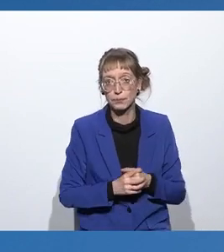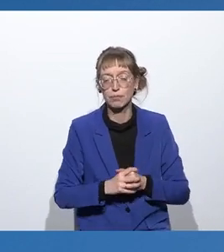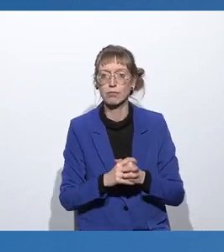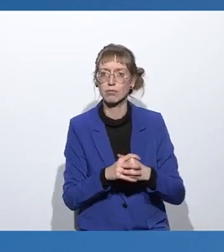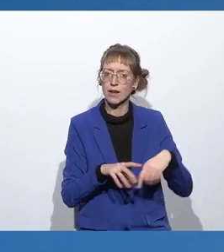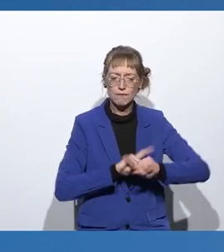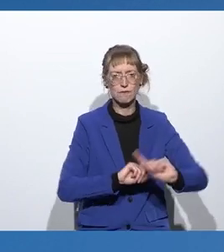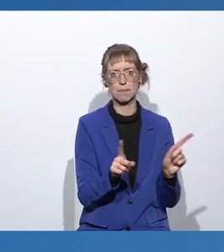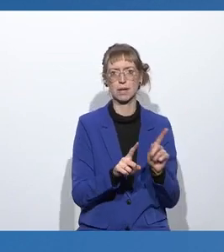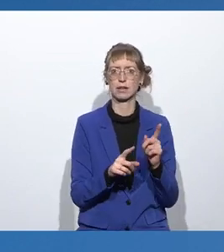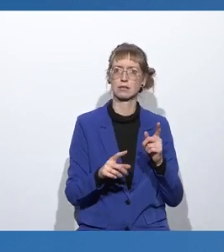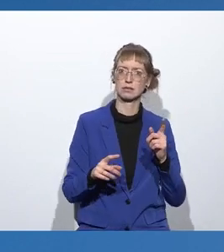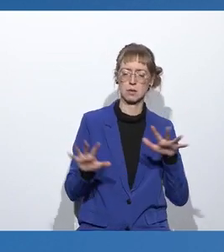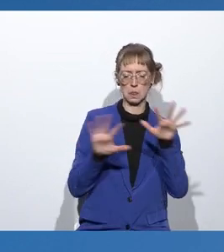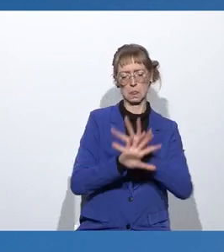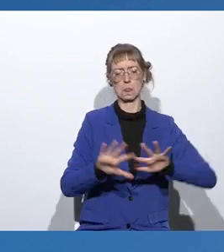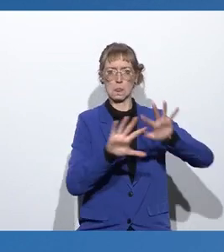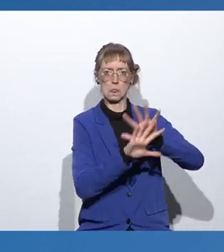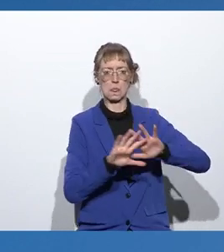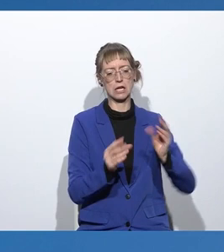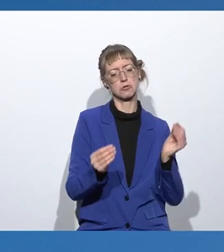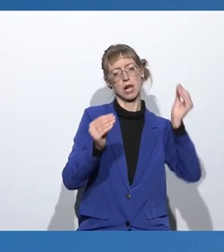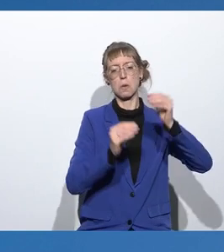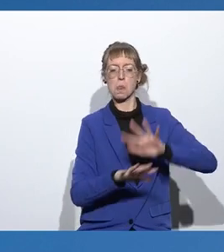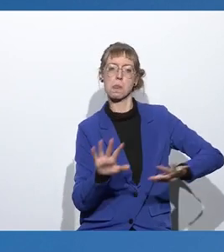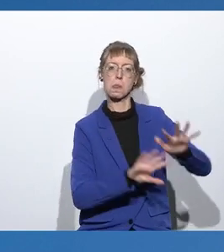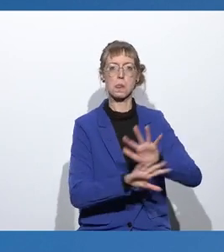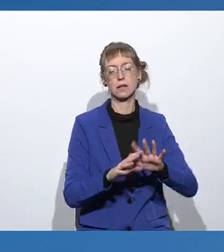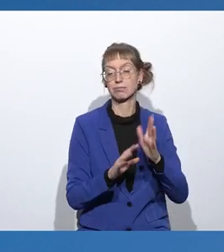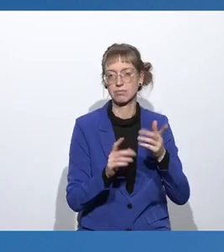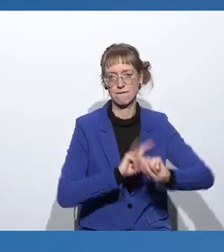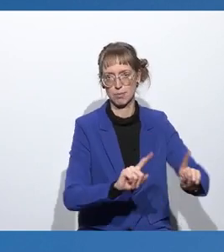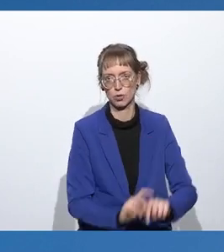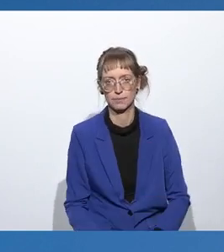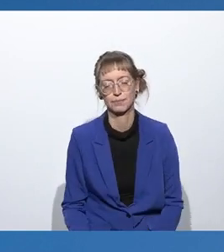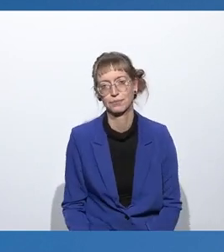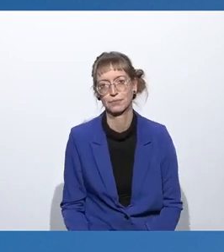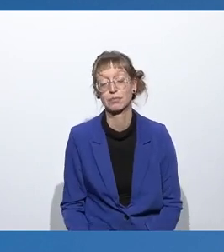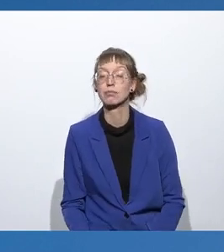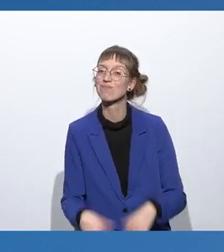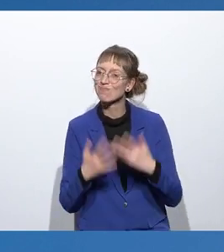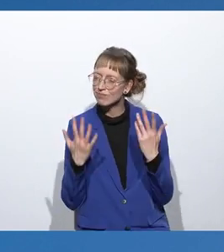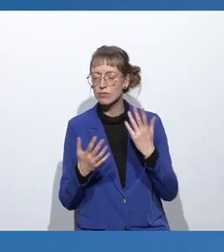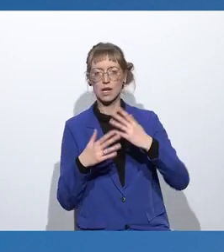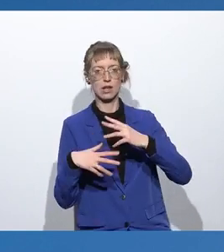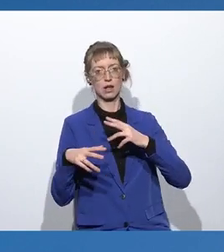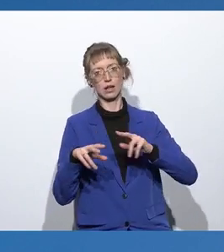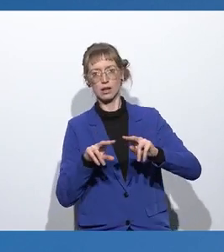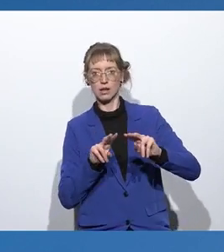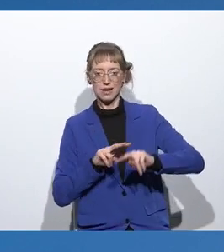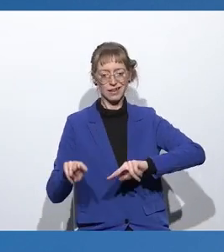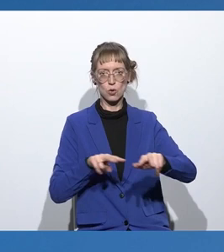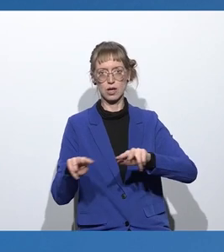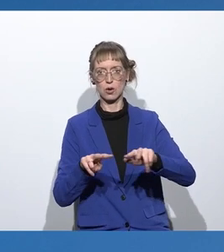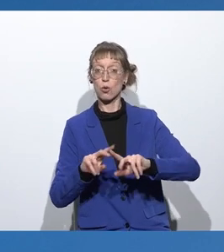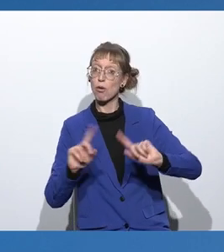irreführende Gestaltungspraktiken. Neben der notwendigen Regulierung gibt es viel Raum für